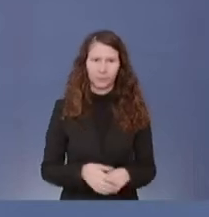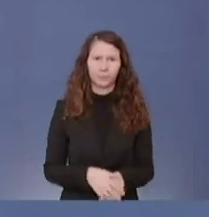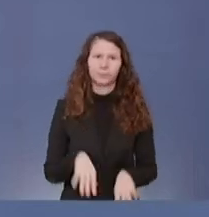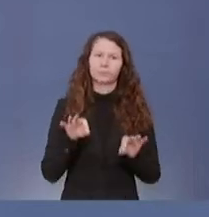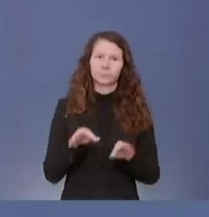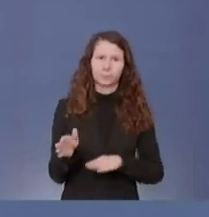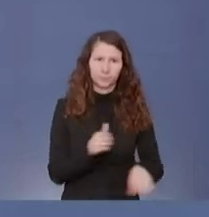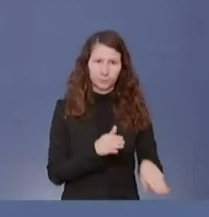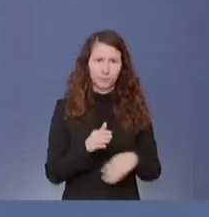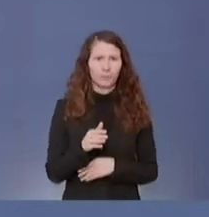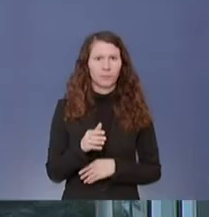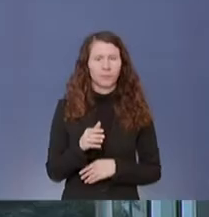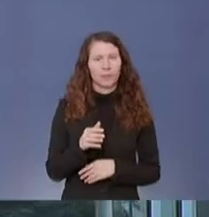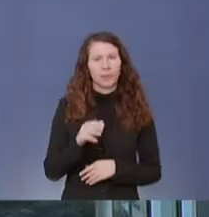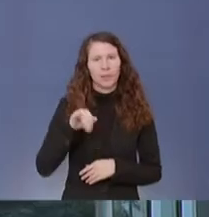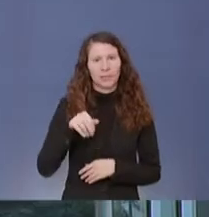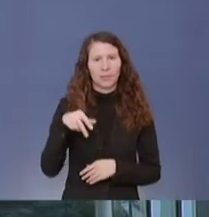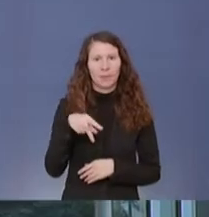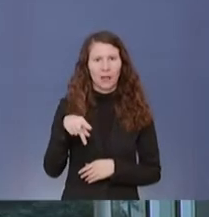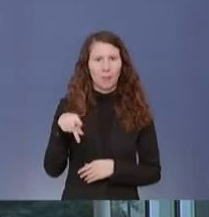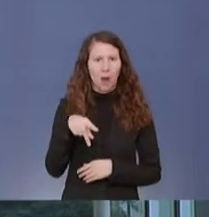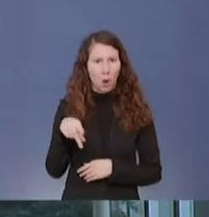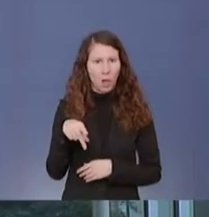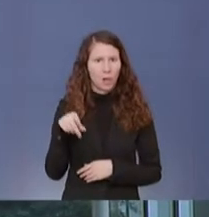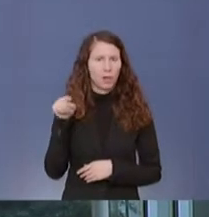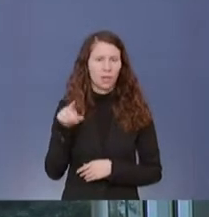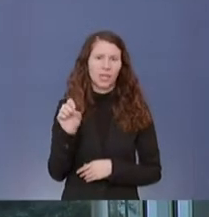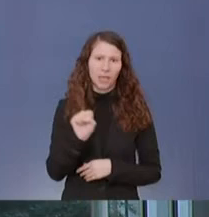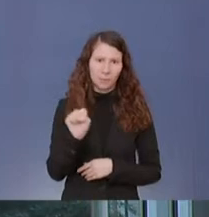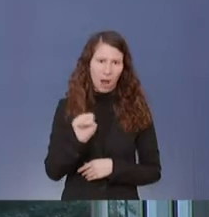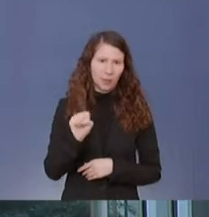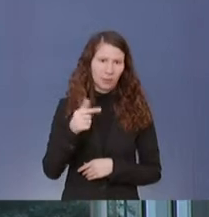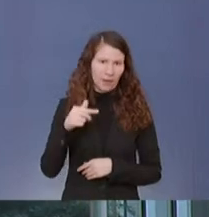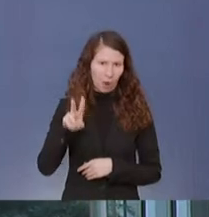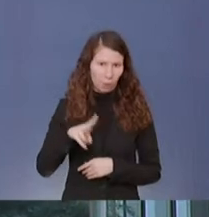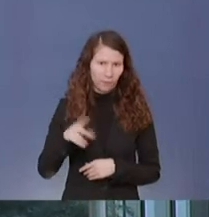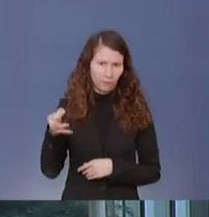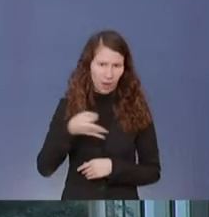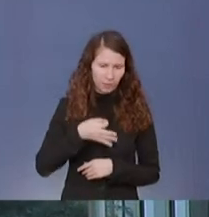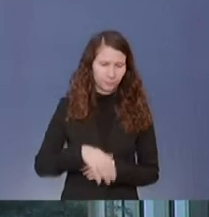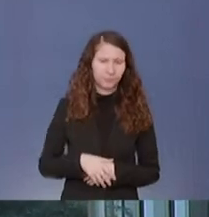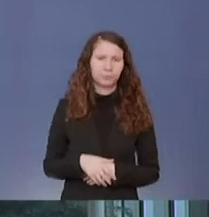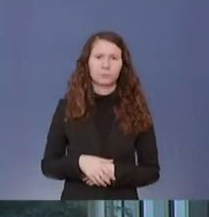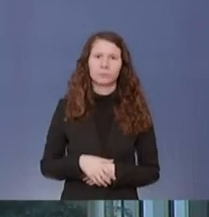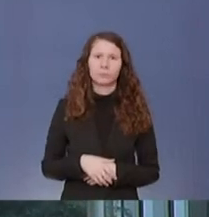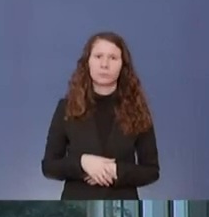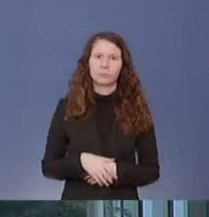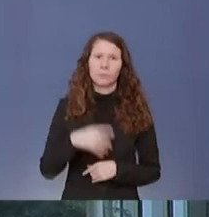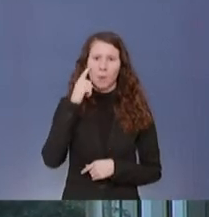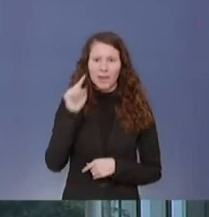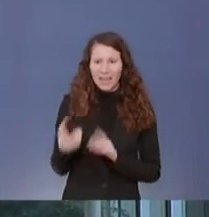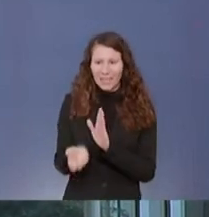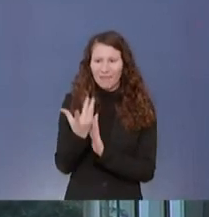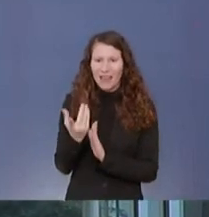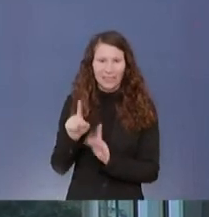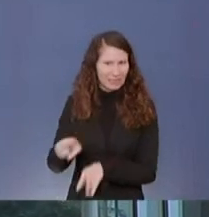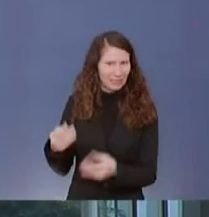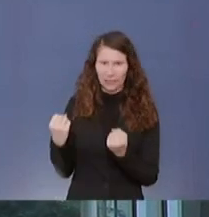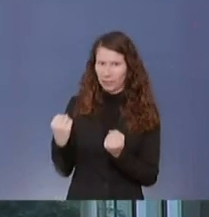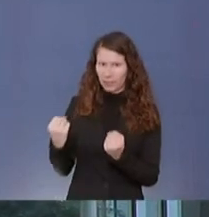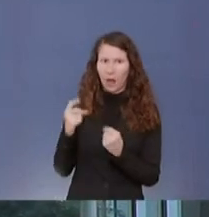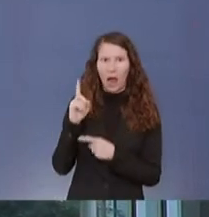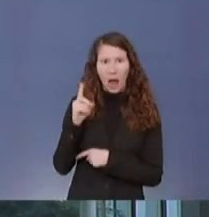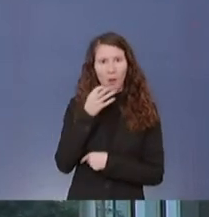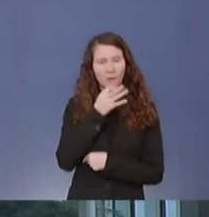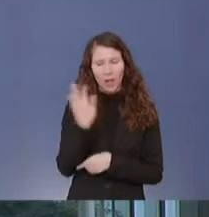von Jens-Peter Paul von StatmetaV. Treffen Darstellungen aus derzeit unsicherer Quelle, wie er zugebt, zu, nachdem